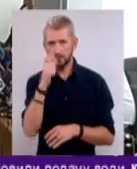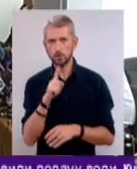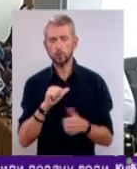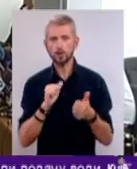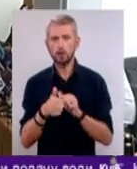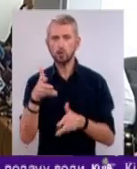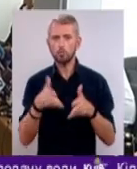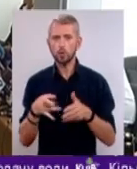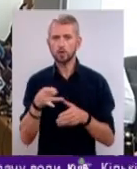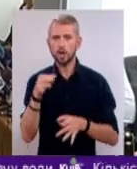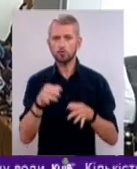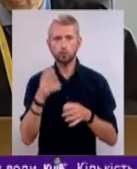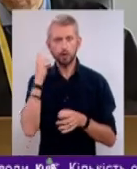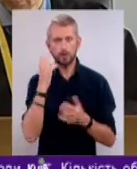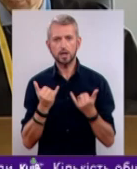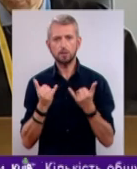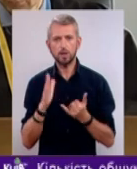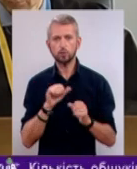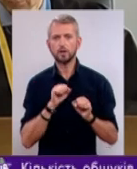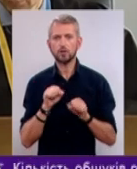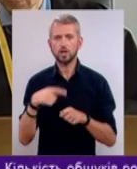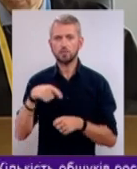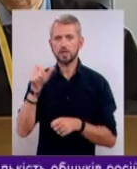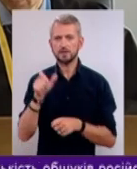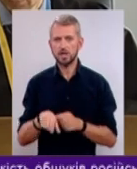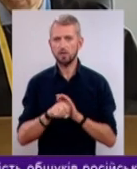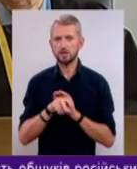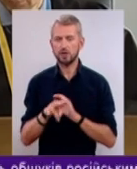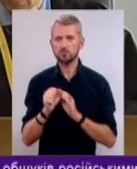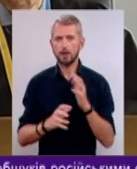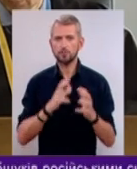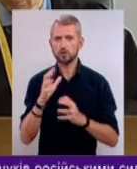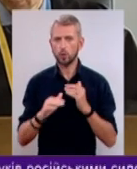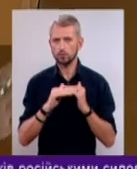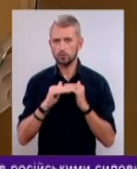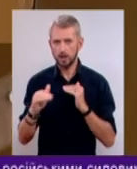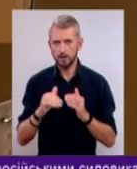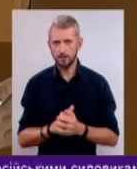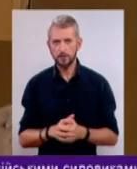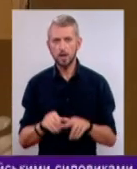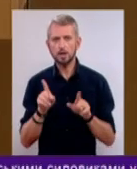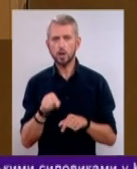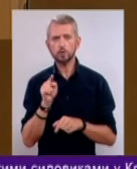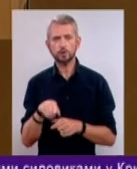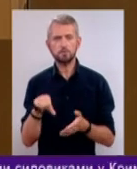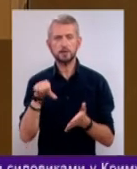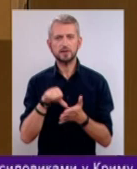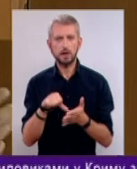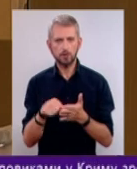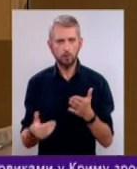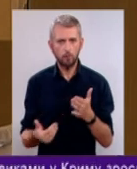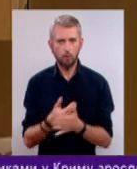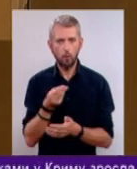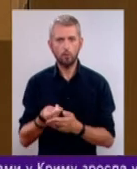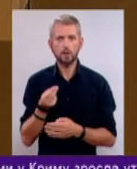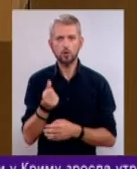що замість оболонського райсуду Києва тепер захищатимуть президента-втікача на міжнародній арені. Також вони представили нового